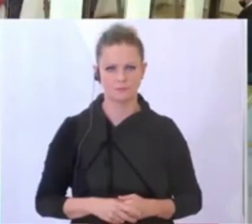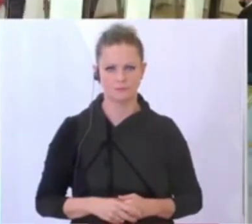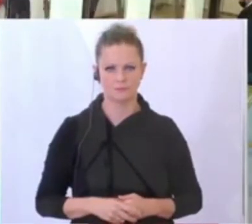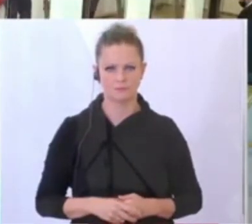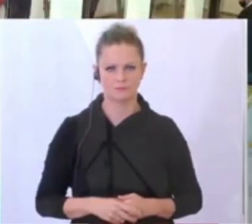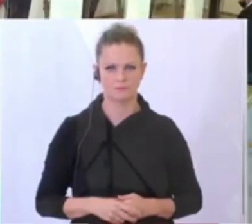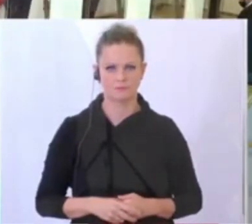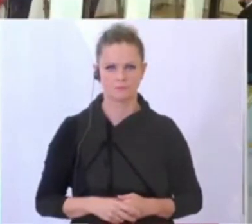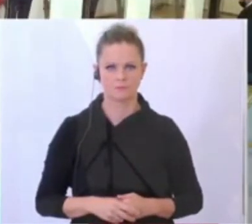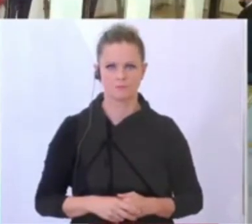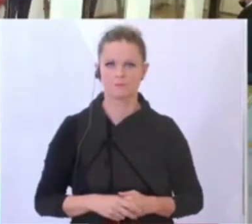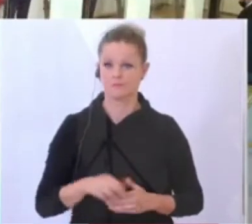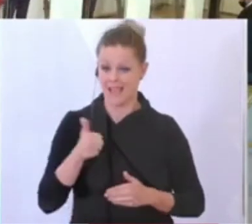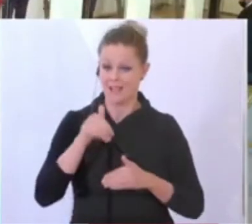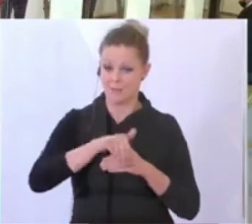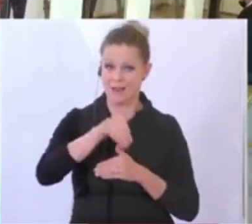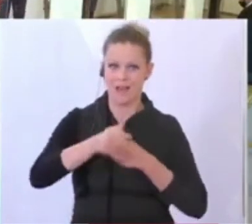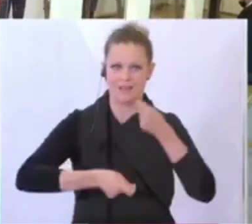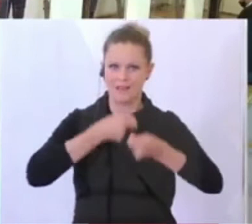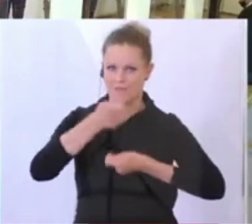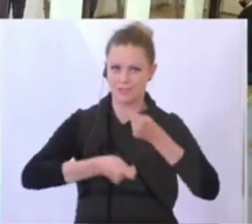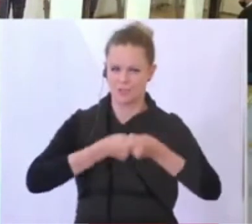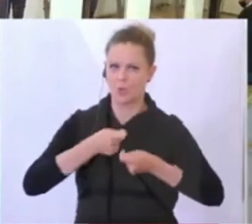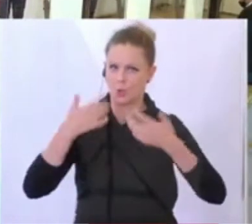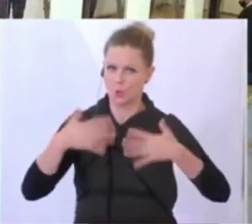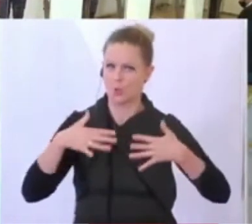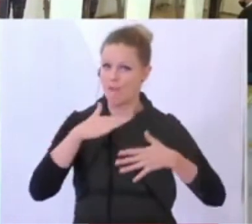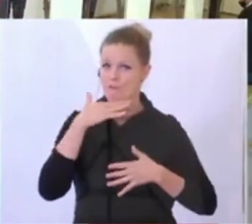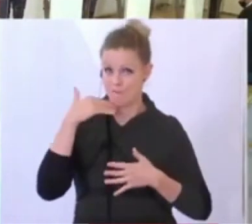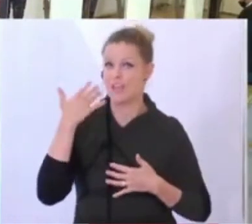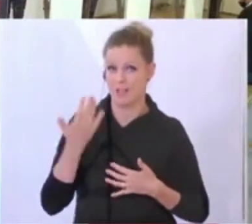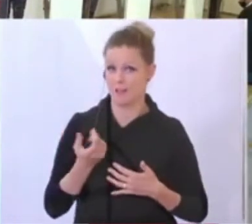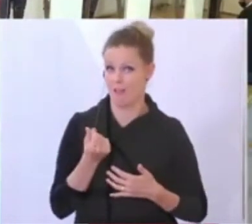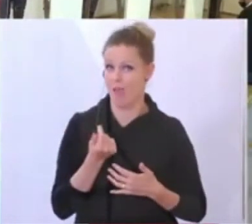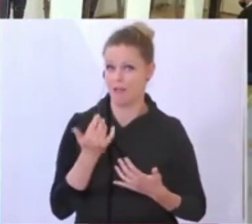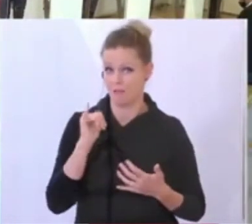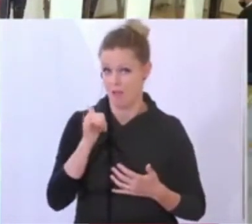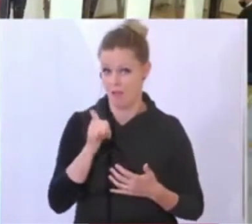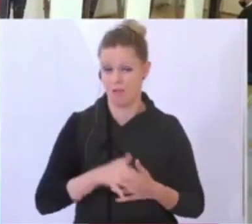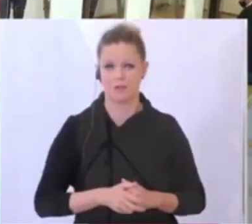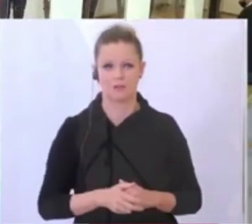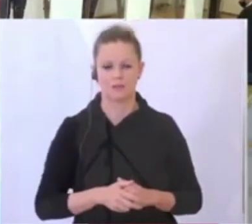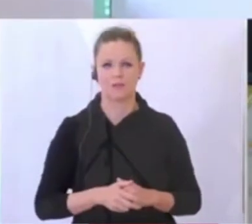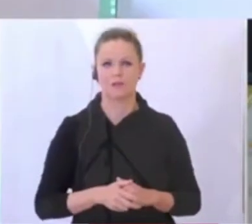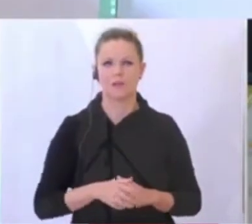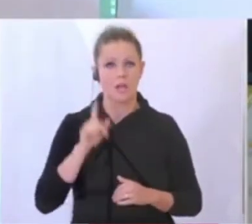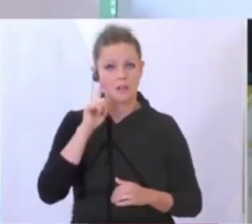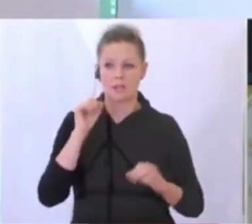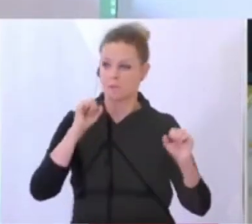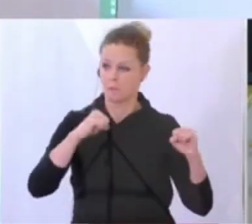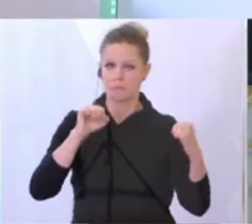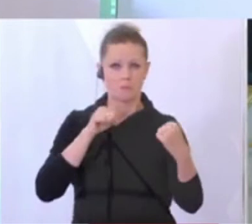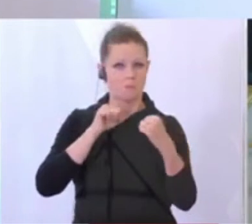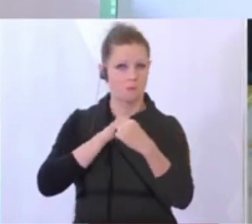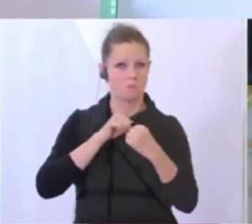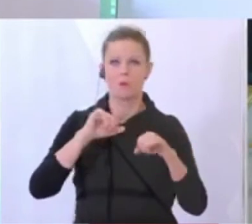Bitte. Ja, eine Milliarde Investition ist ein großer Brocken und ist ein, glaube ich, im Einvernehmen gut erzieltes